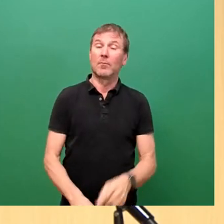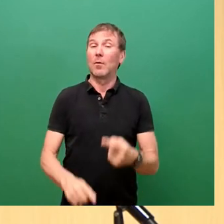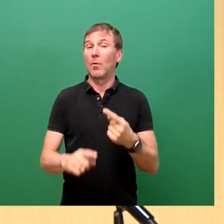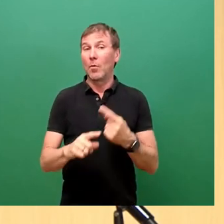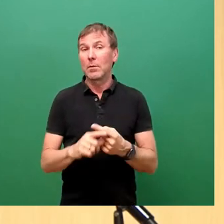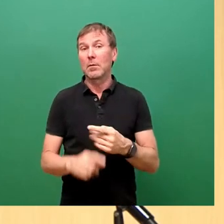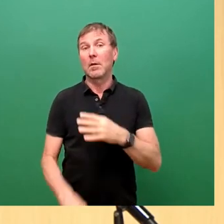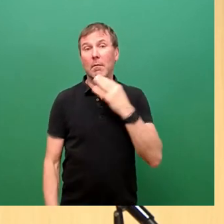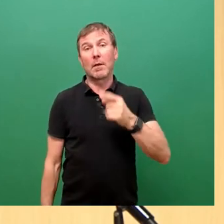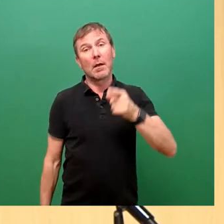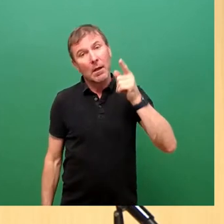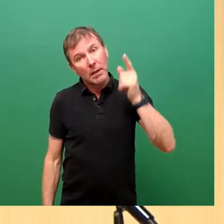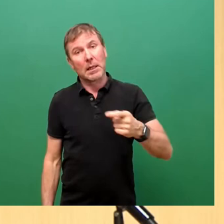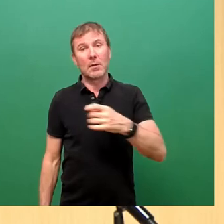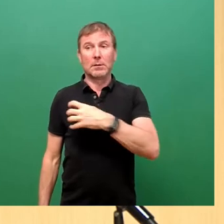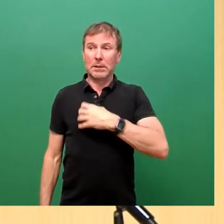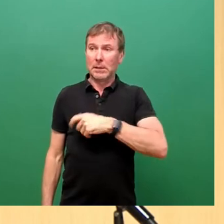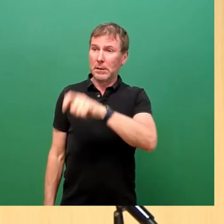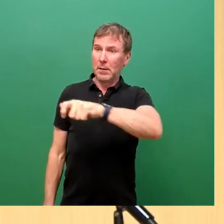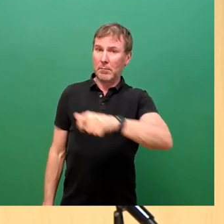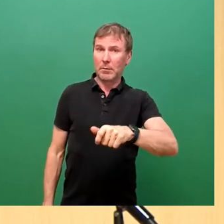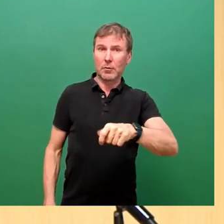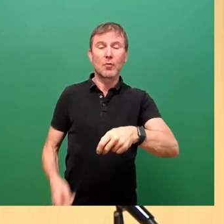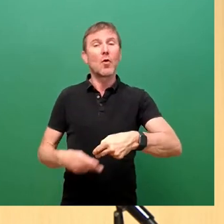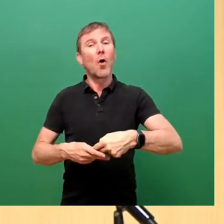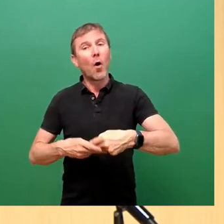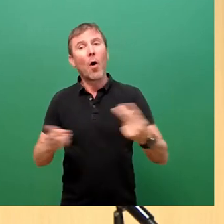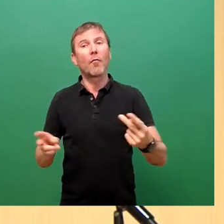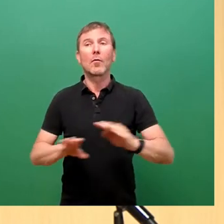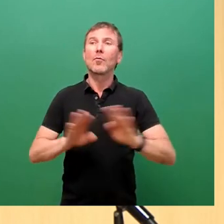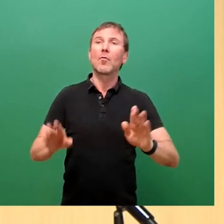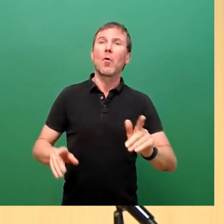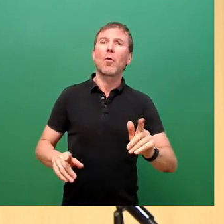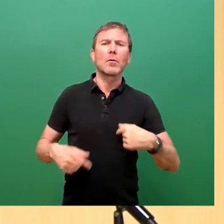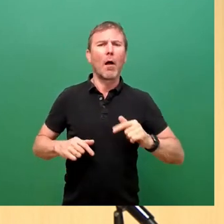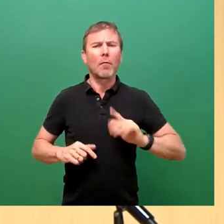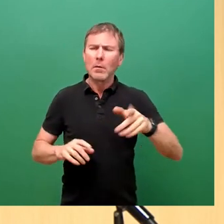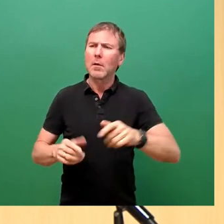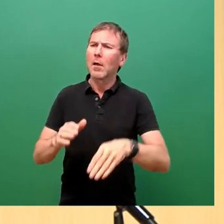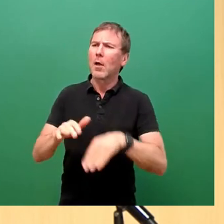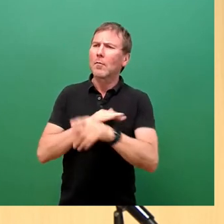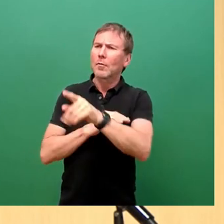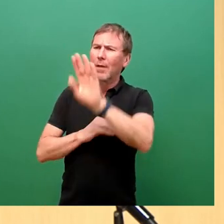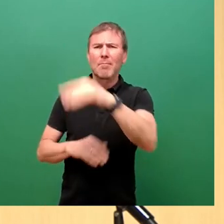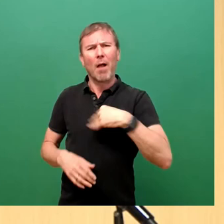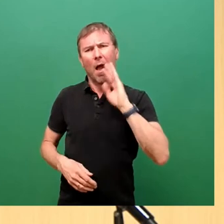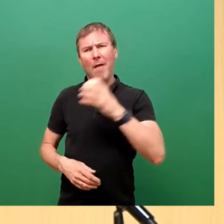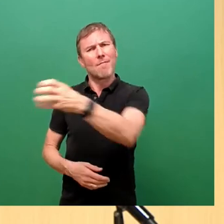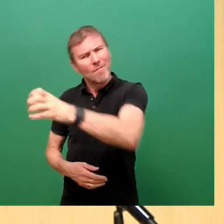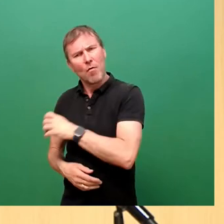Dresdnerinnen und Dresdner, die offen und ohne abzuwarten Geflüchtete aus der Ukraine in ihre Wohnungen aufgenommen haben.